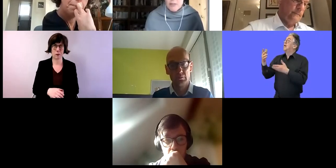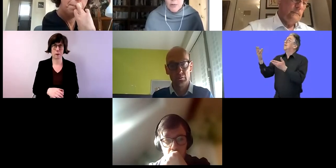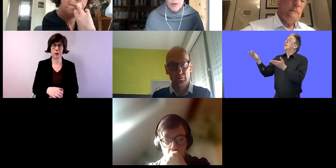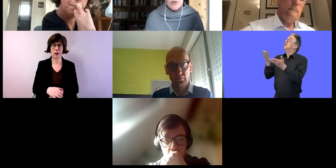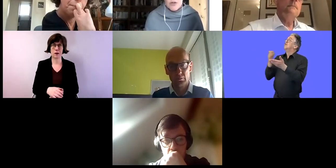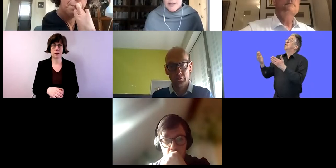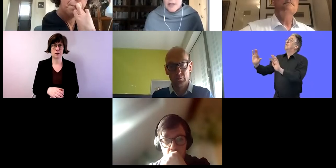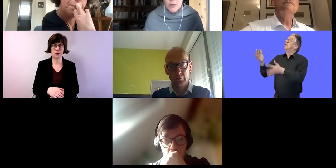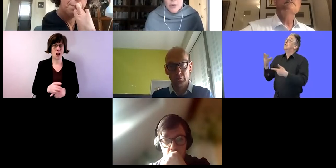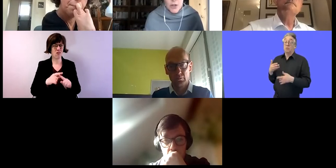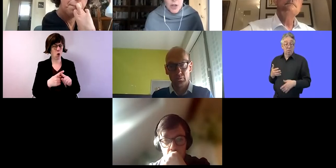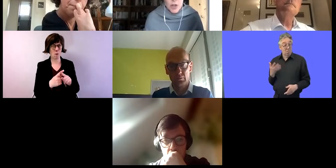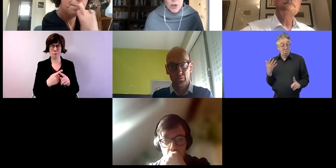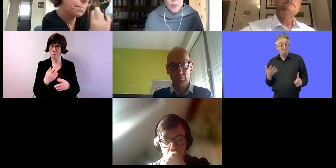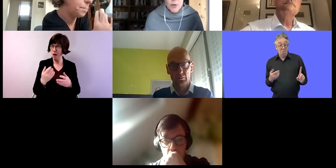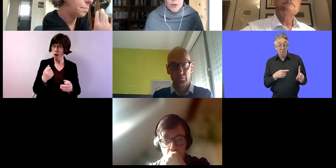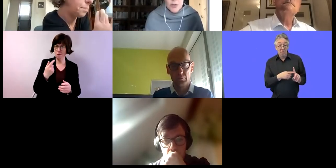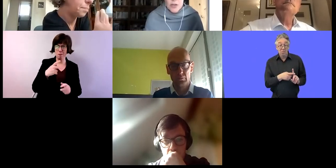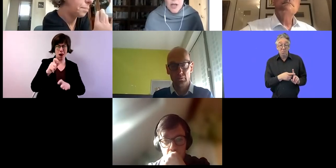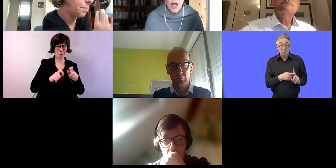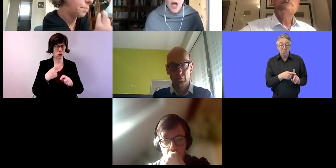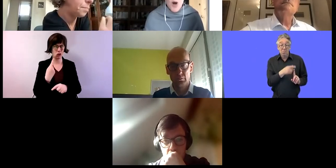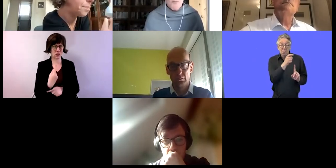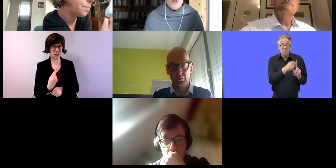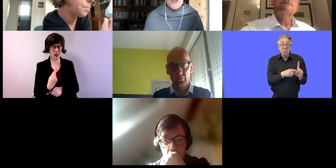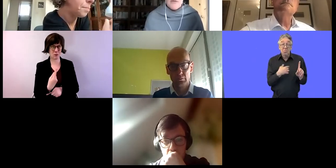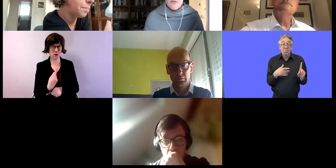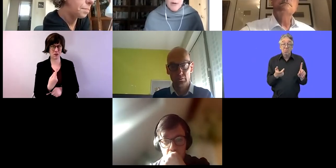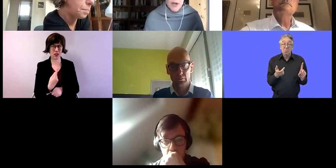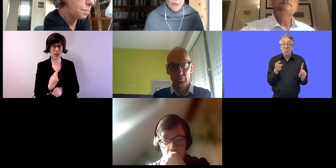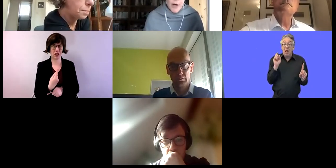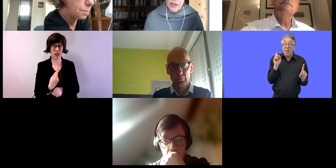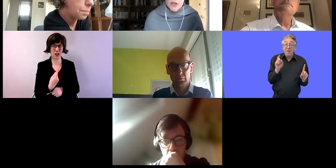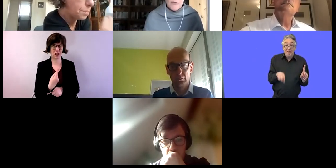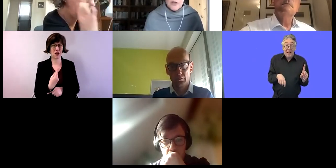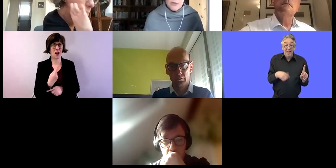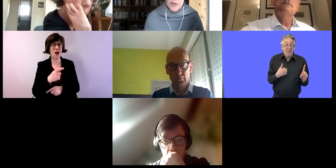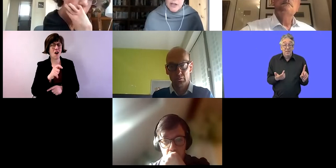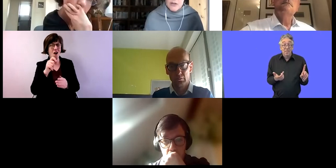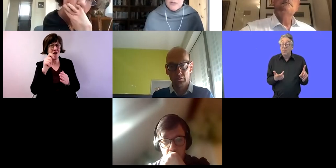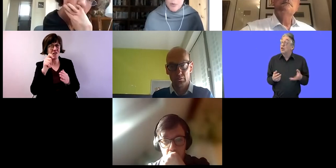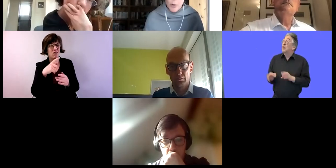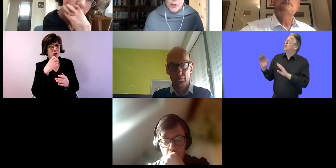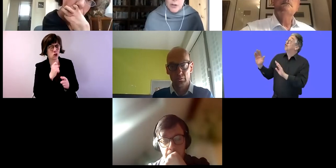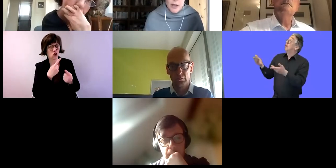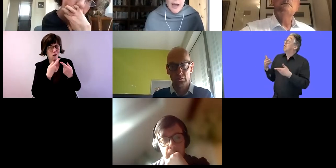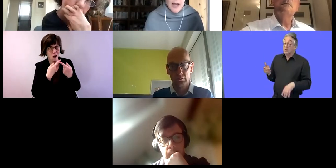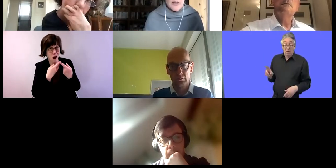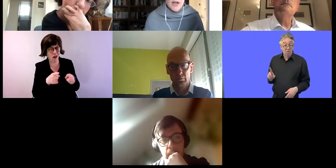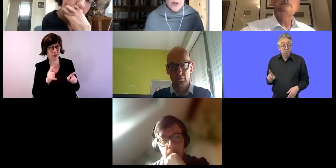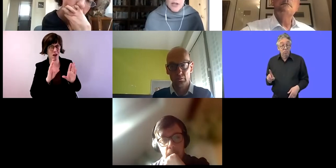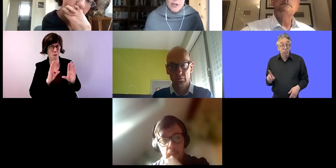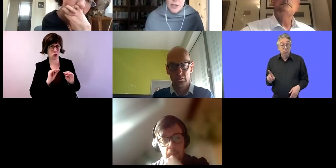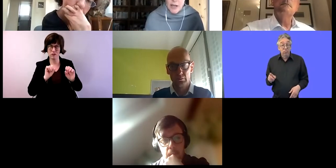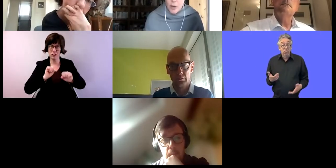Denn manchmal haben Menschen ja auch den Willen, eine andere Beschäftigungsmöglichkeit zu